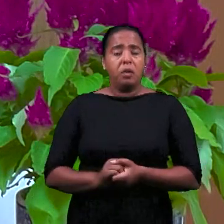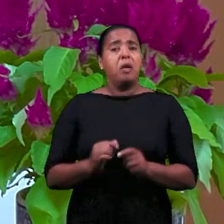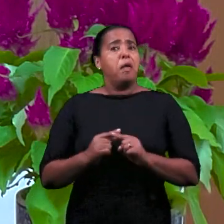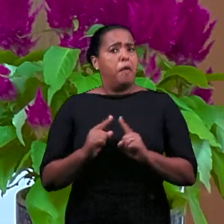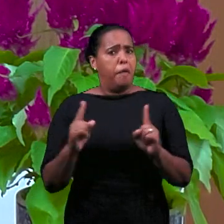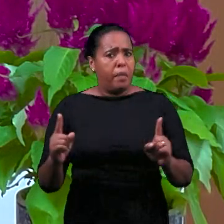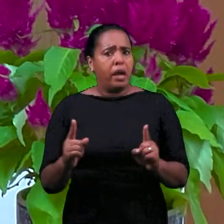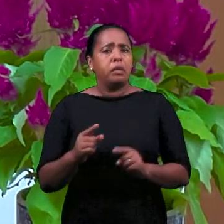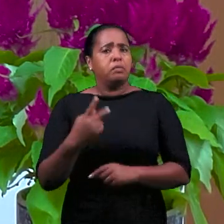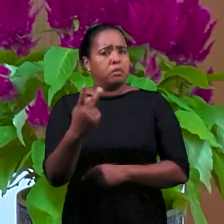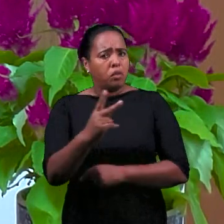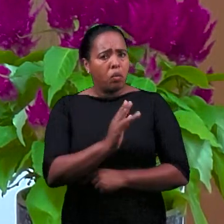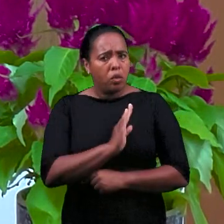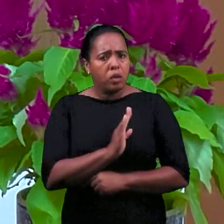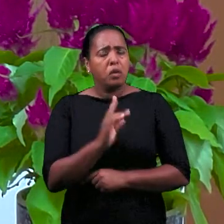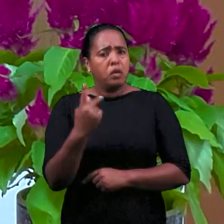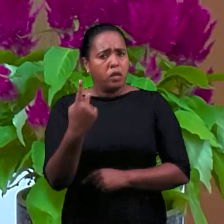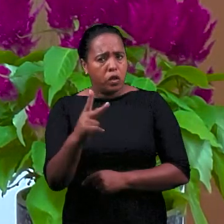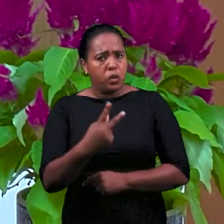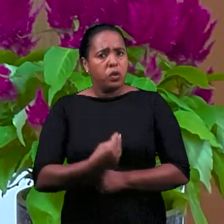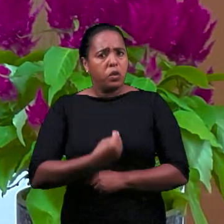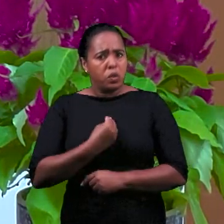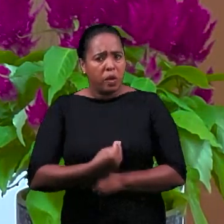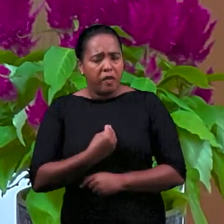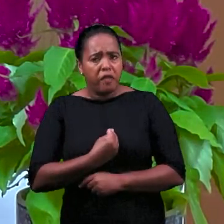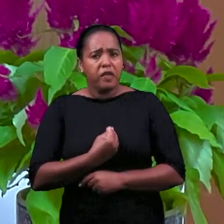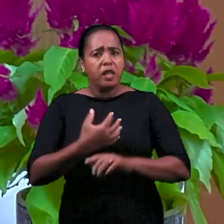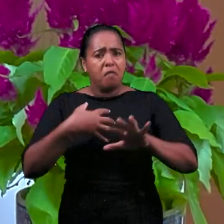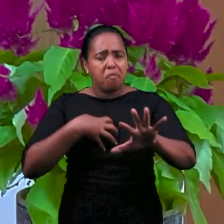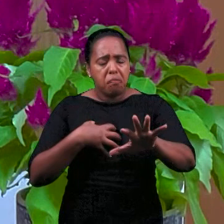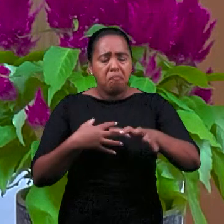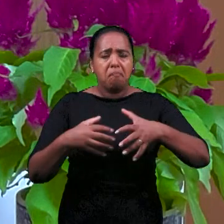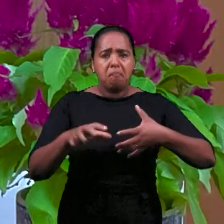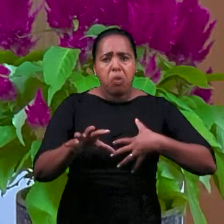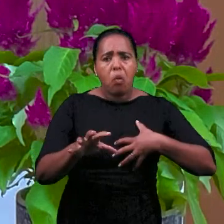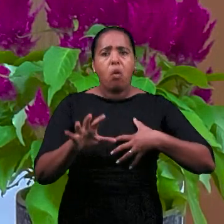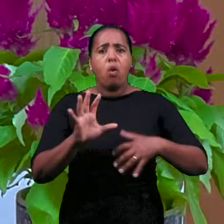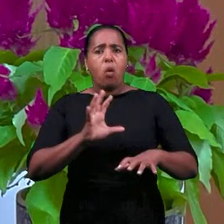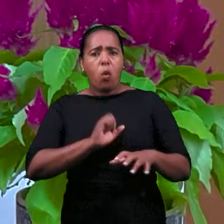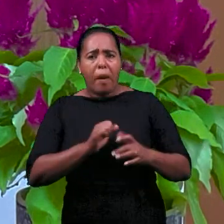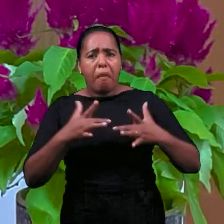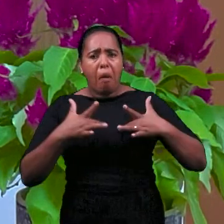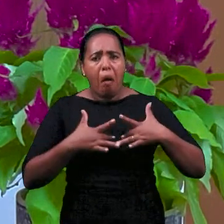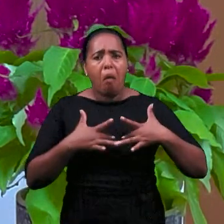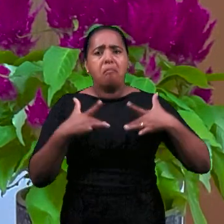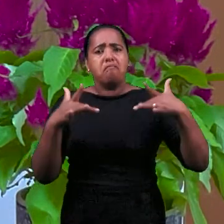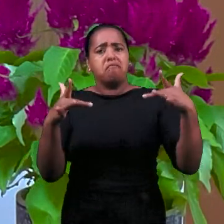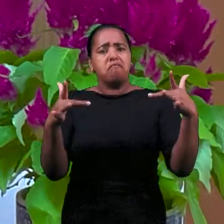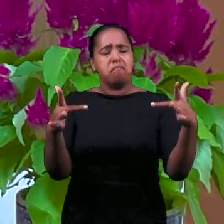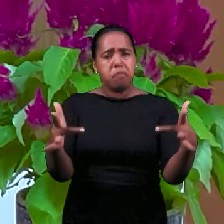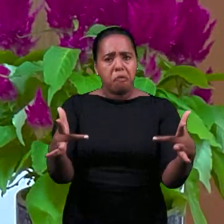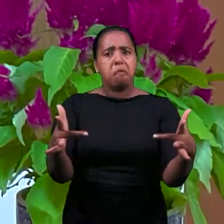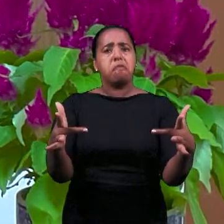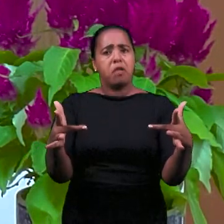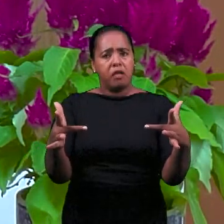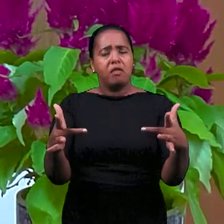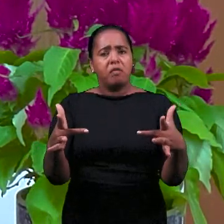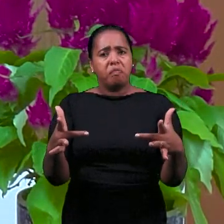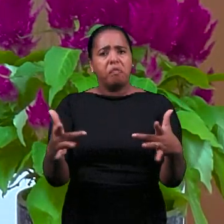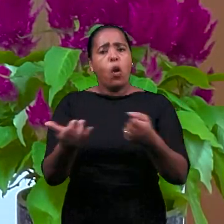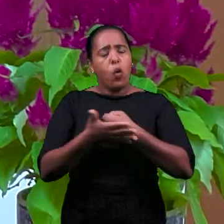сердцах очень часто есть солидарность, любовь, посвящение, сострадание,